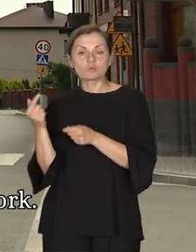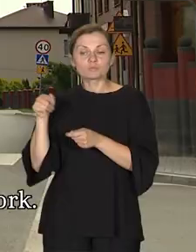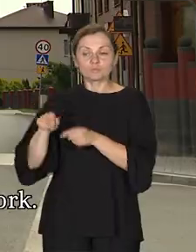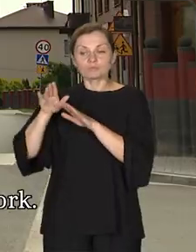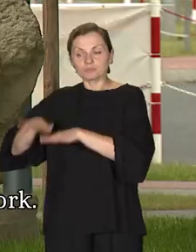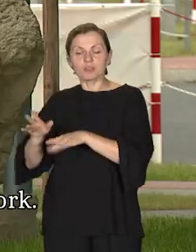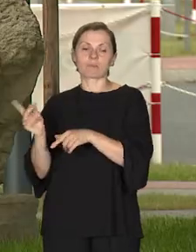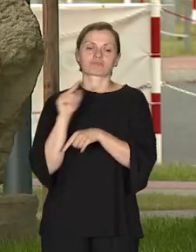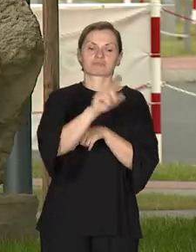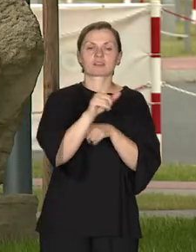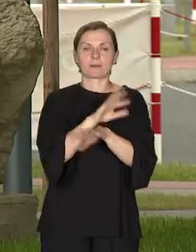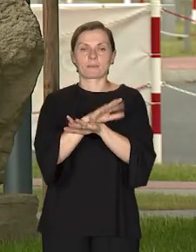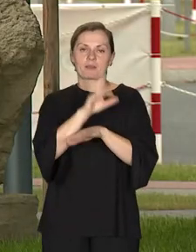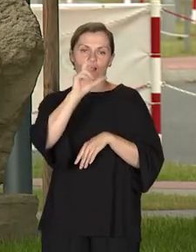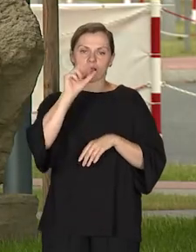udawali się do tej karczmy.